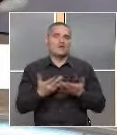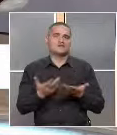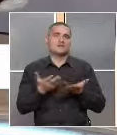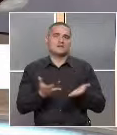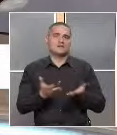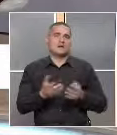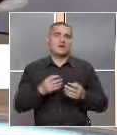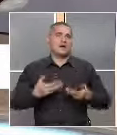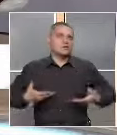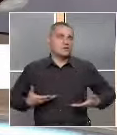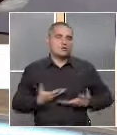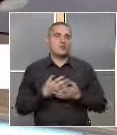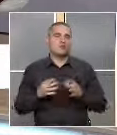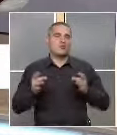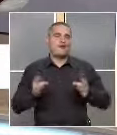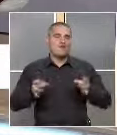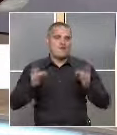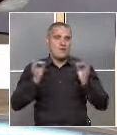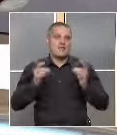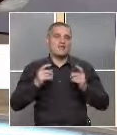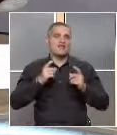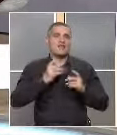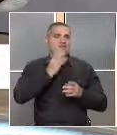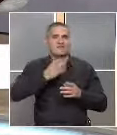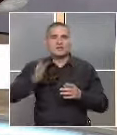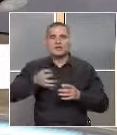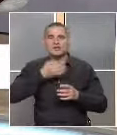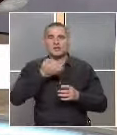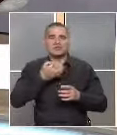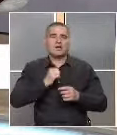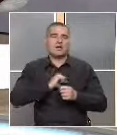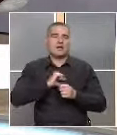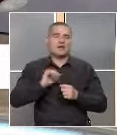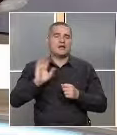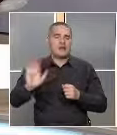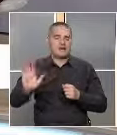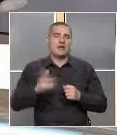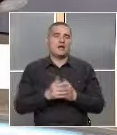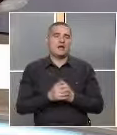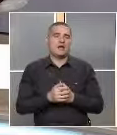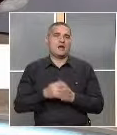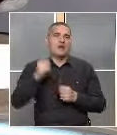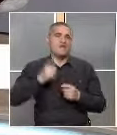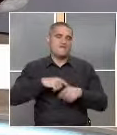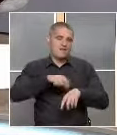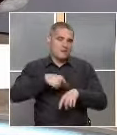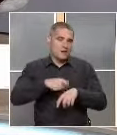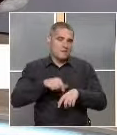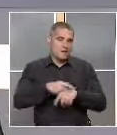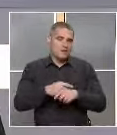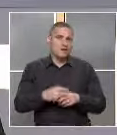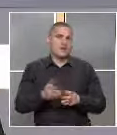необходимото внимание към всеки един случай. те във време